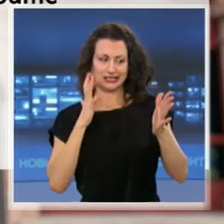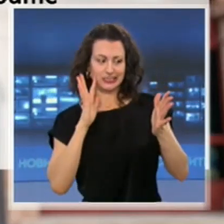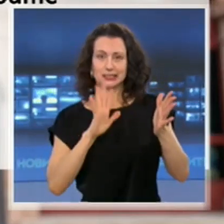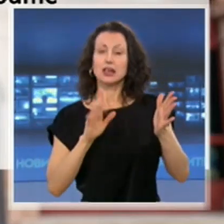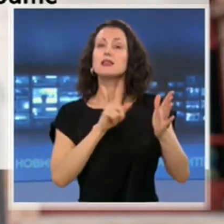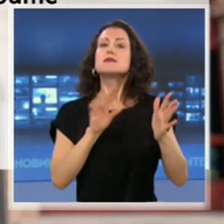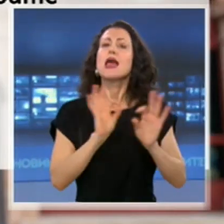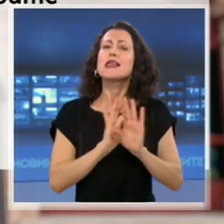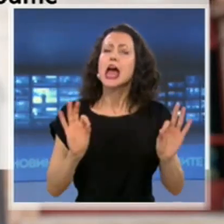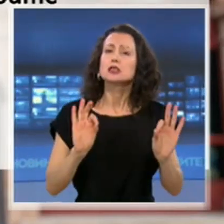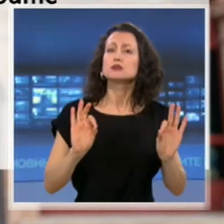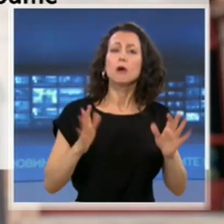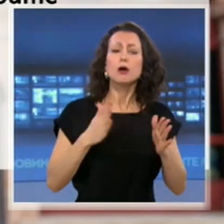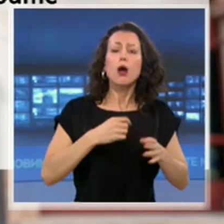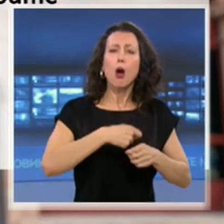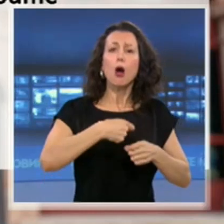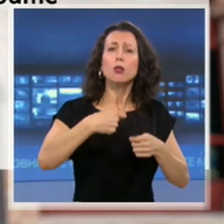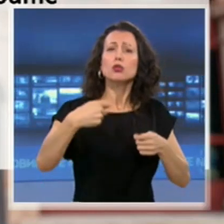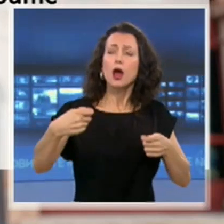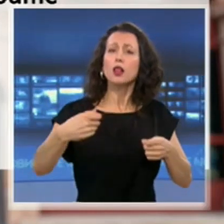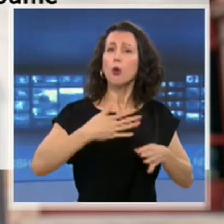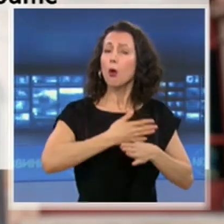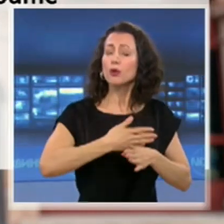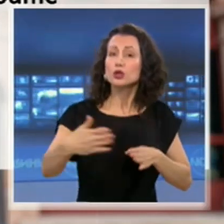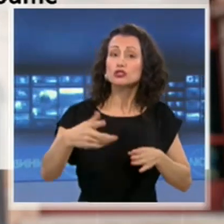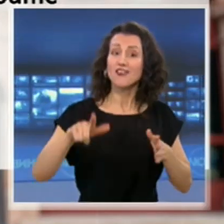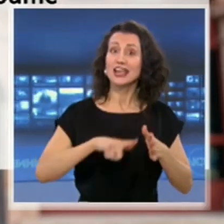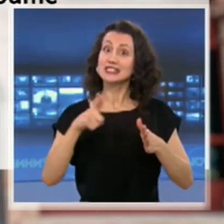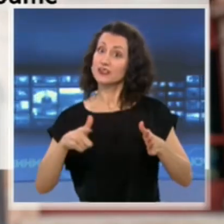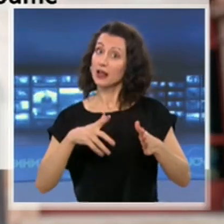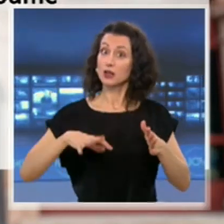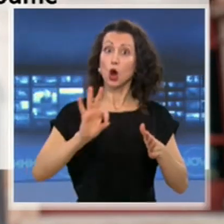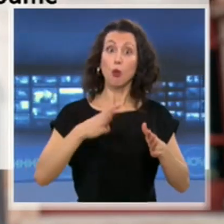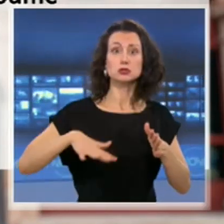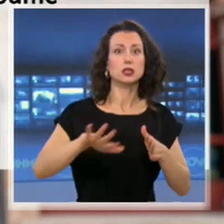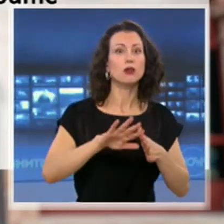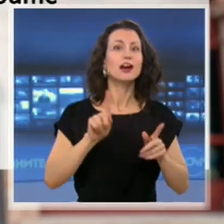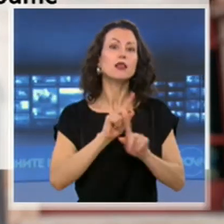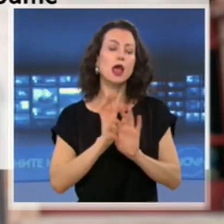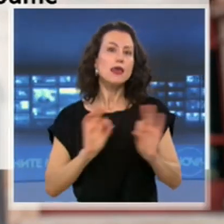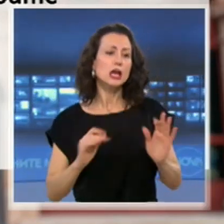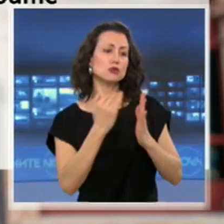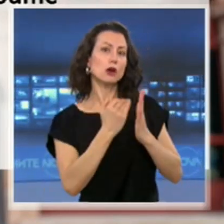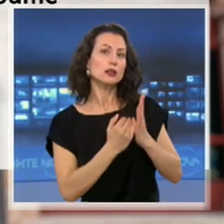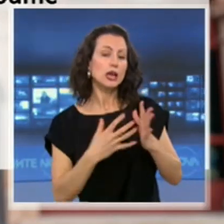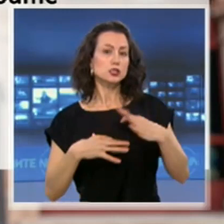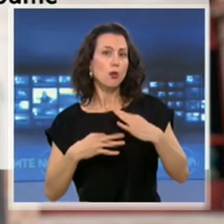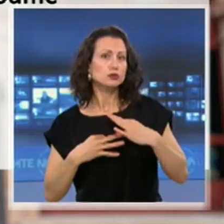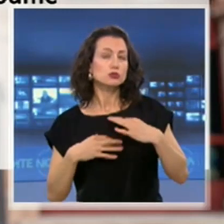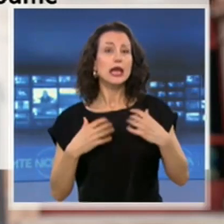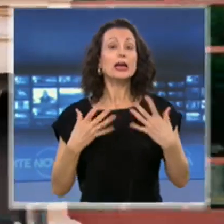измаредната обстановка и не са уточнени критериите за преценка на опасността за живота и за здравето на хората. И още.